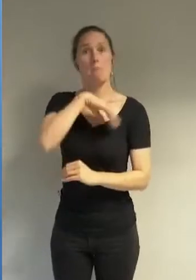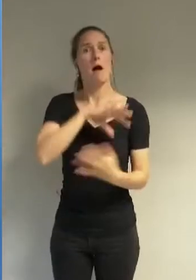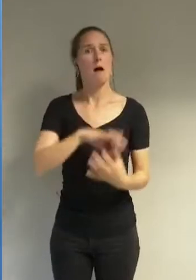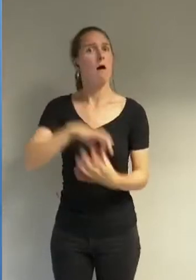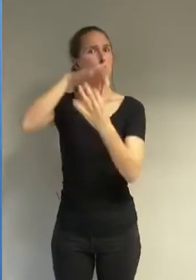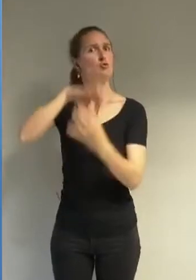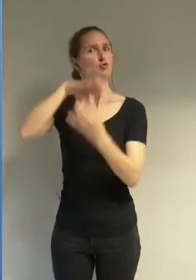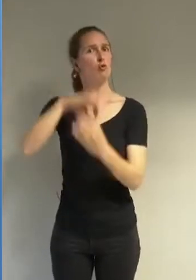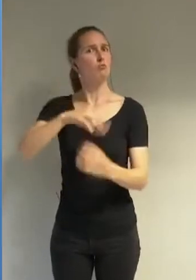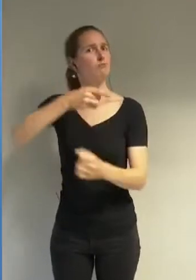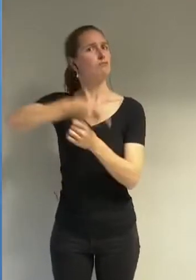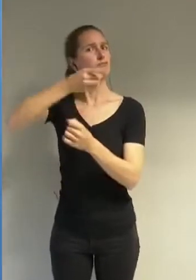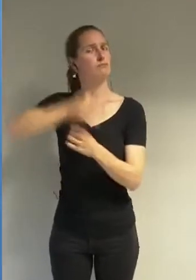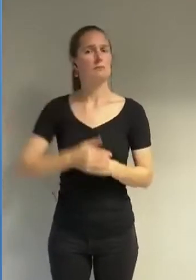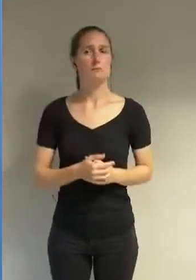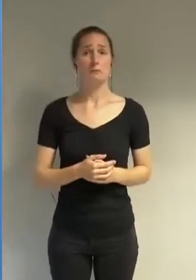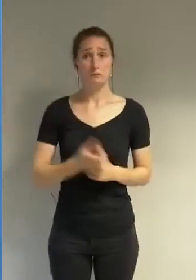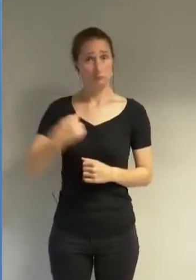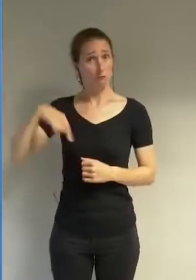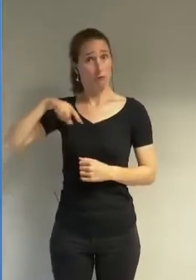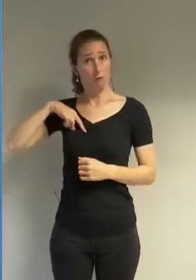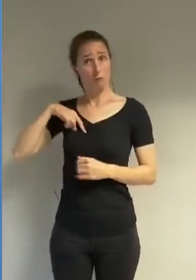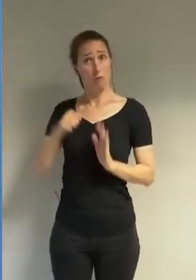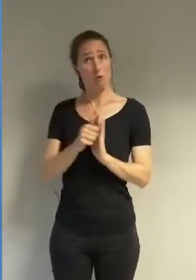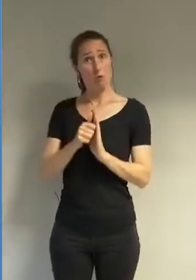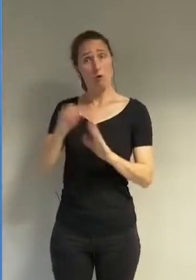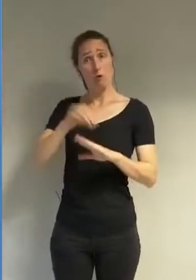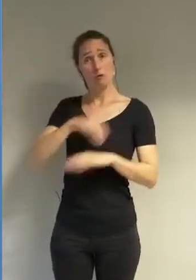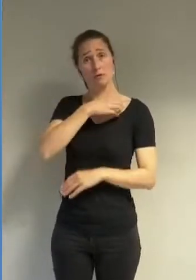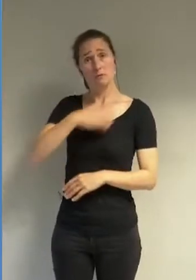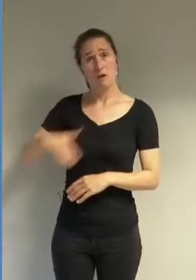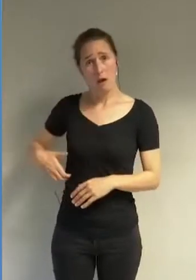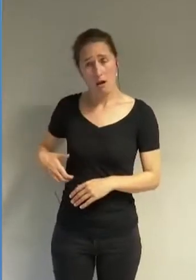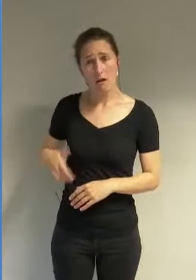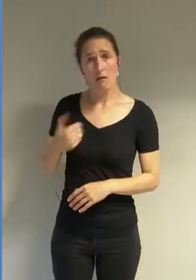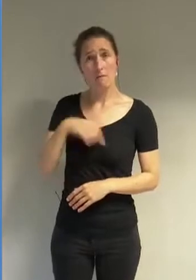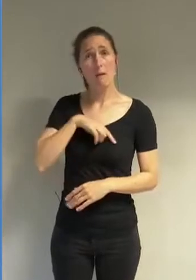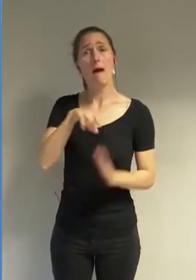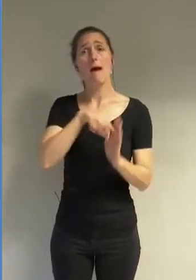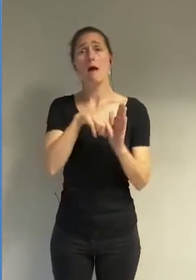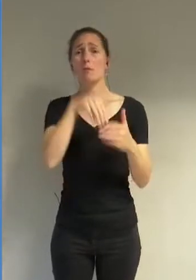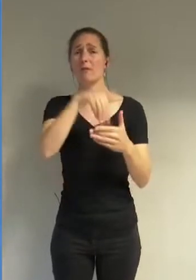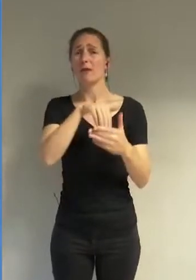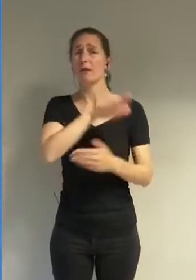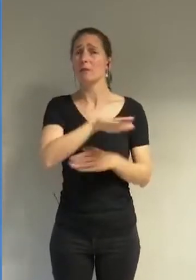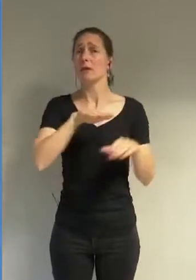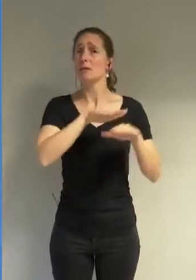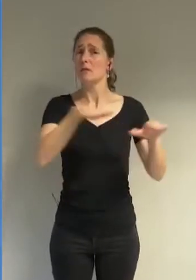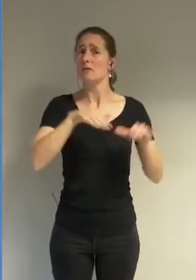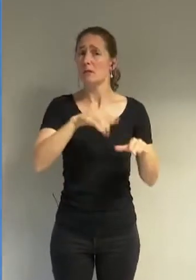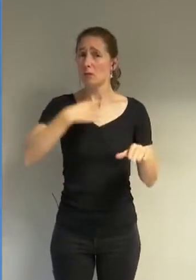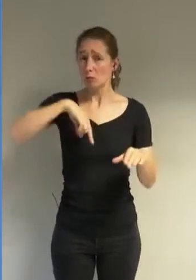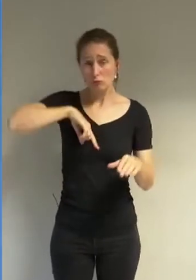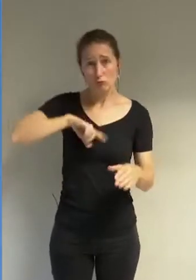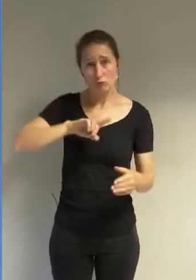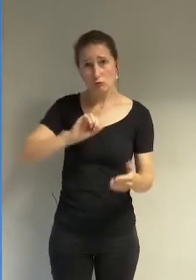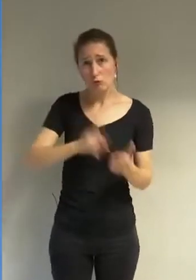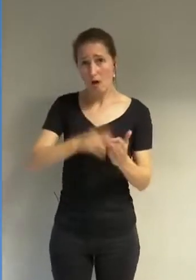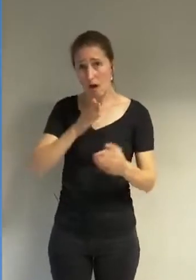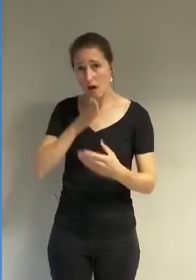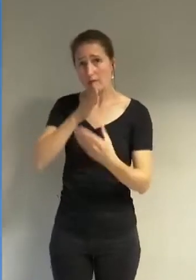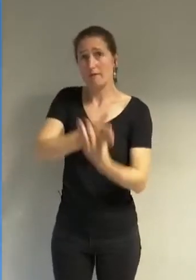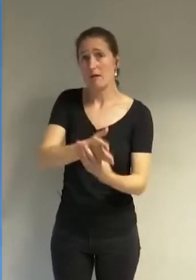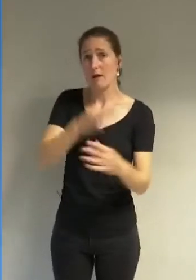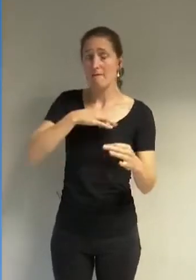-ce vraiment le rôle de notre conseil municipal à travers son règlement intérieur des piscines de s'octroyer le pouvoir d'arbitrer les rapports